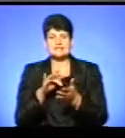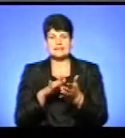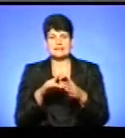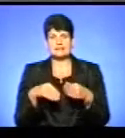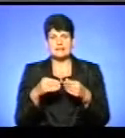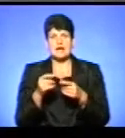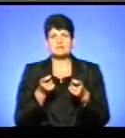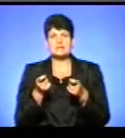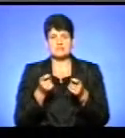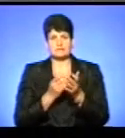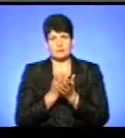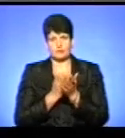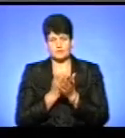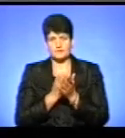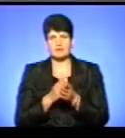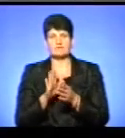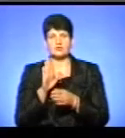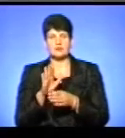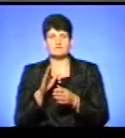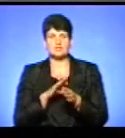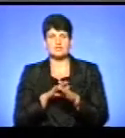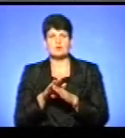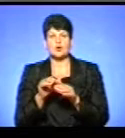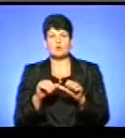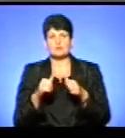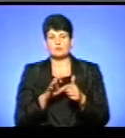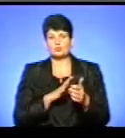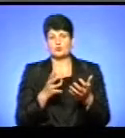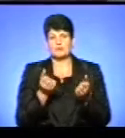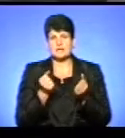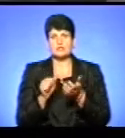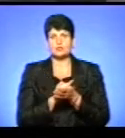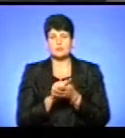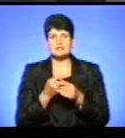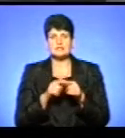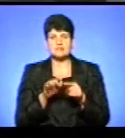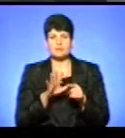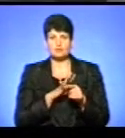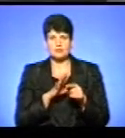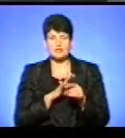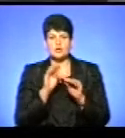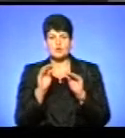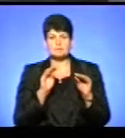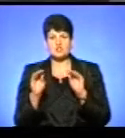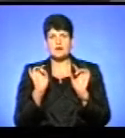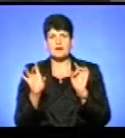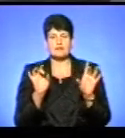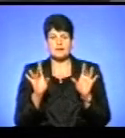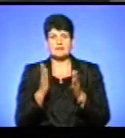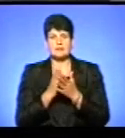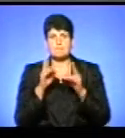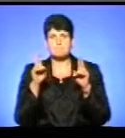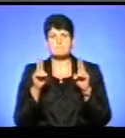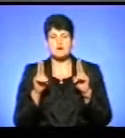виконавчим комітетом міської ради були прийняти ряд документів. Перед все, це є концепція розміщення зовнішньої реклами у місті Тернополі, є правила